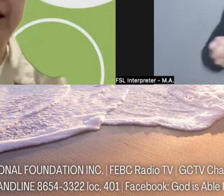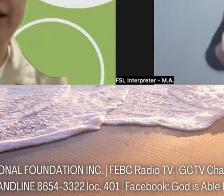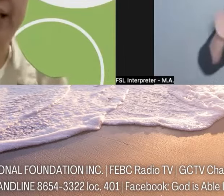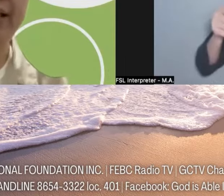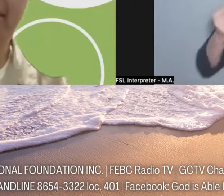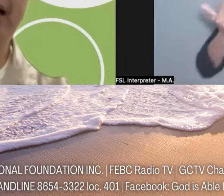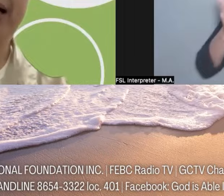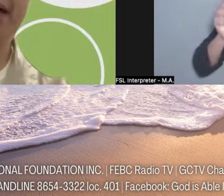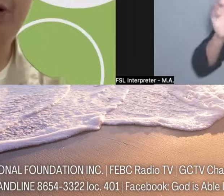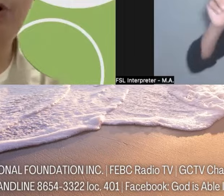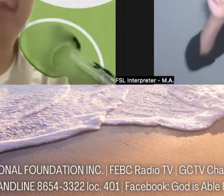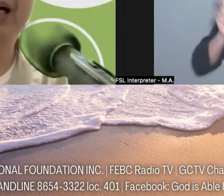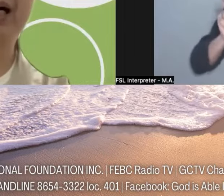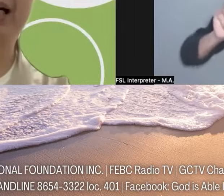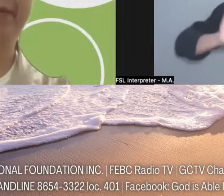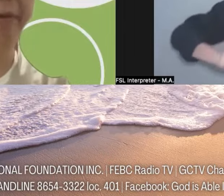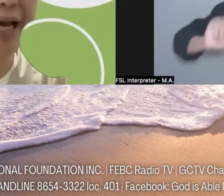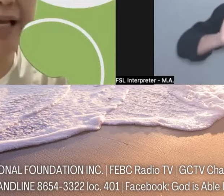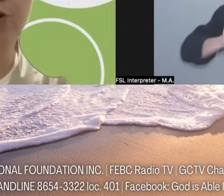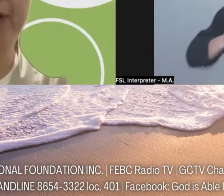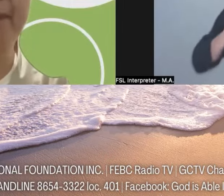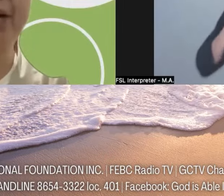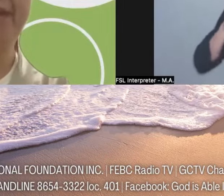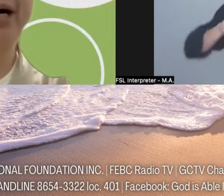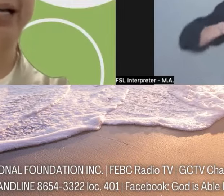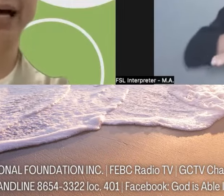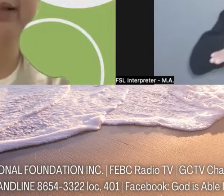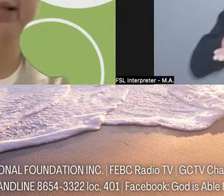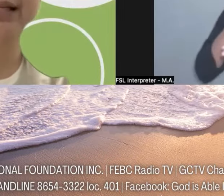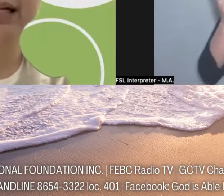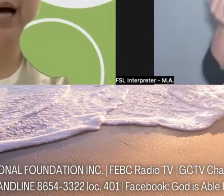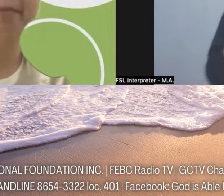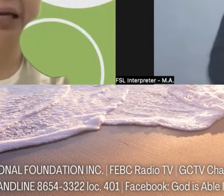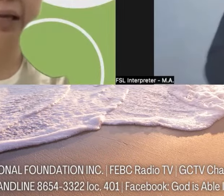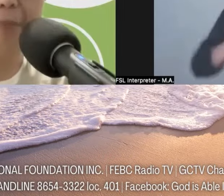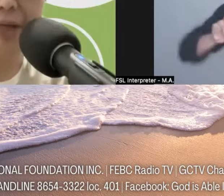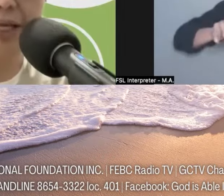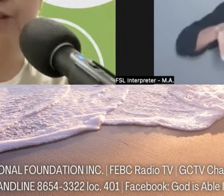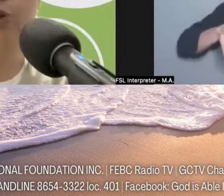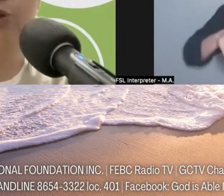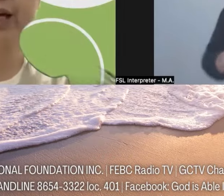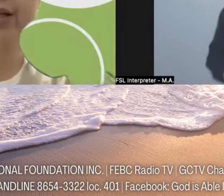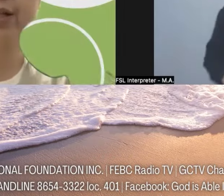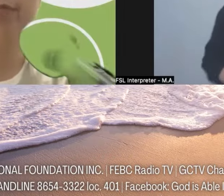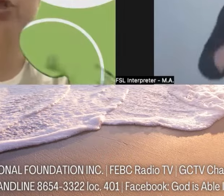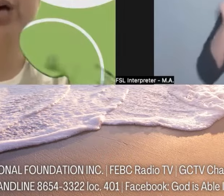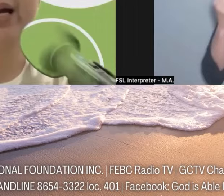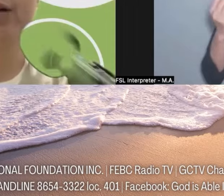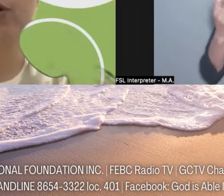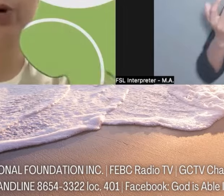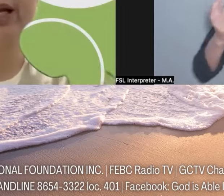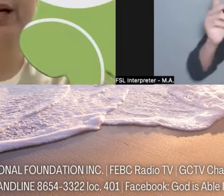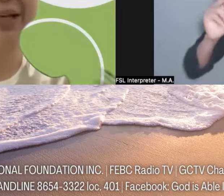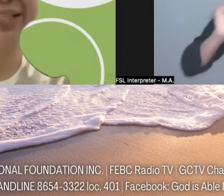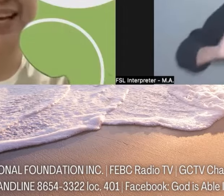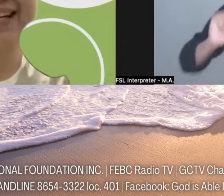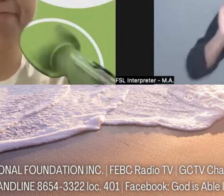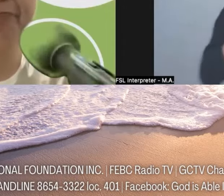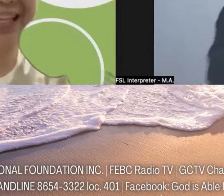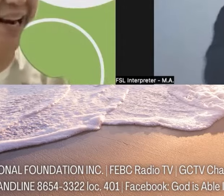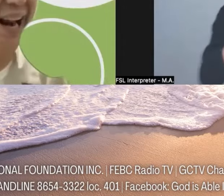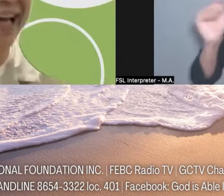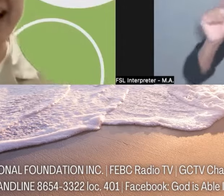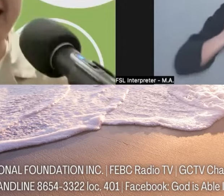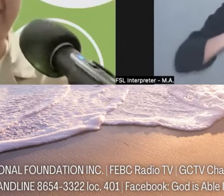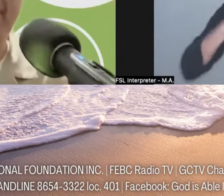disability. Napakarami na mga kababayan, mga minamahal natin, ang apektado ng samutsaring uri ng kapansanan.